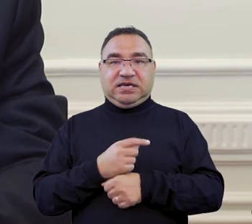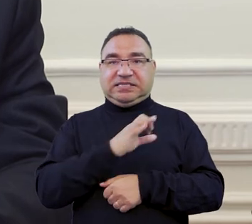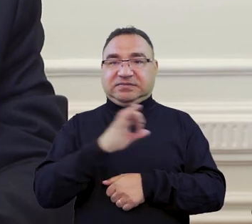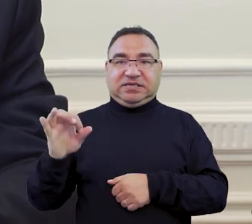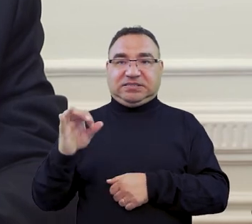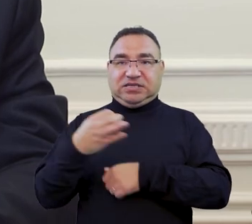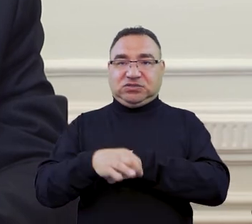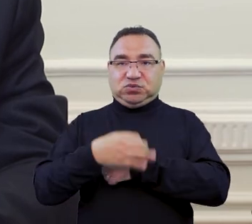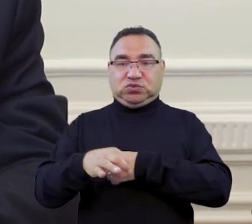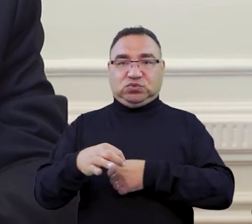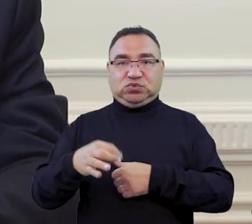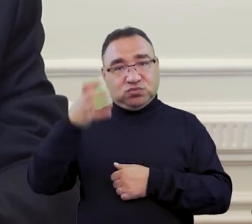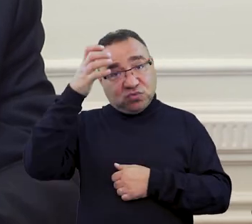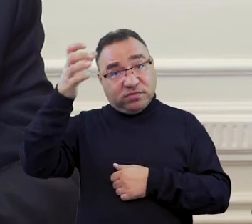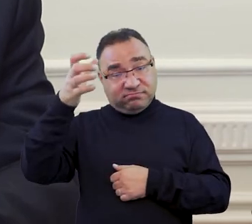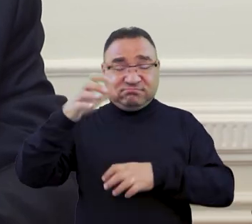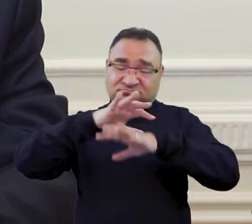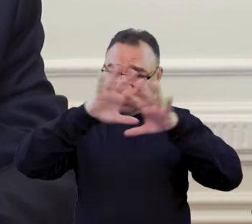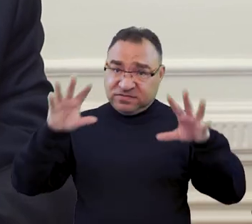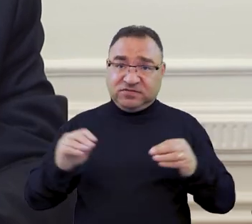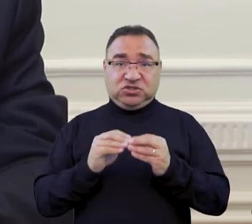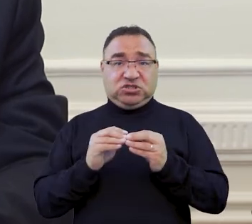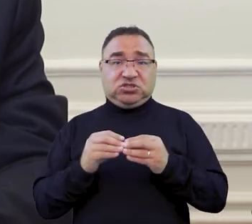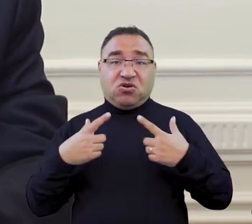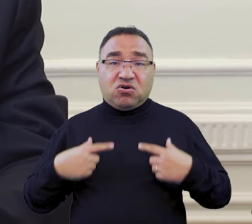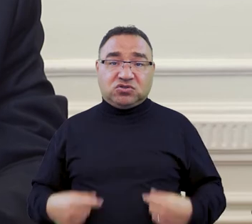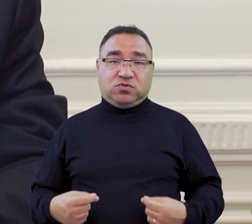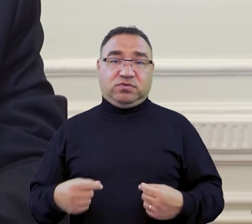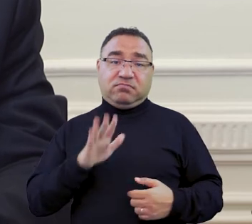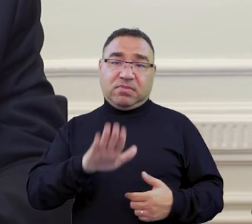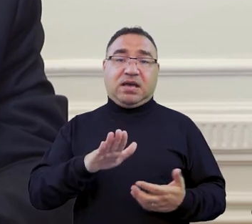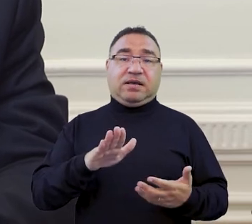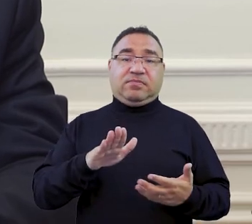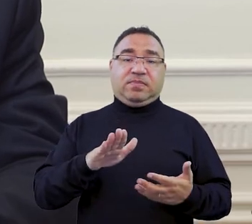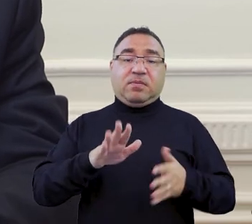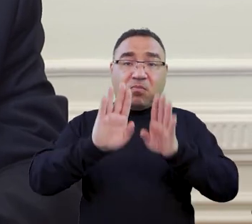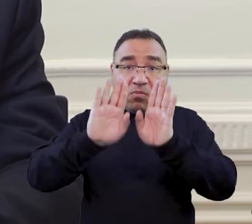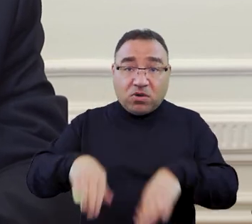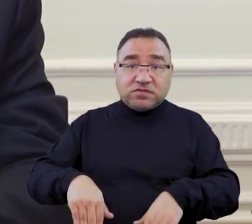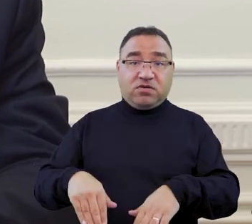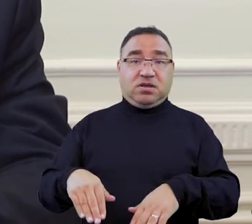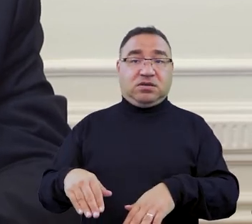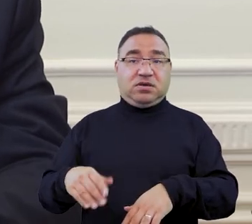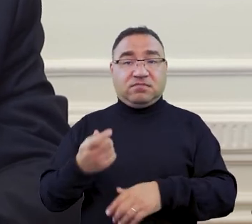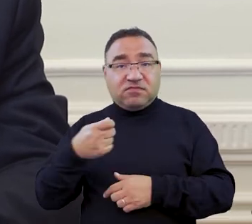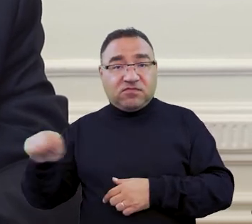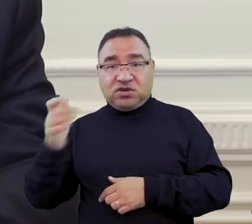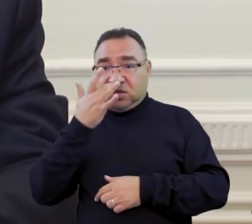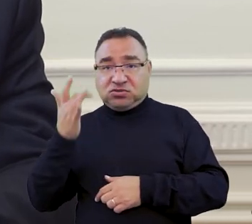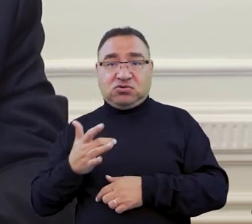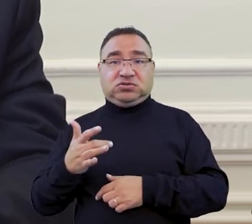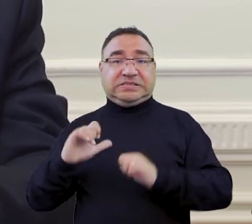studentom czy pracownikom naukowym. Również osoby, które posiadają zezwolenie na pobyt stały w Rosji